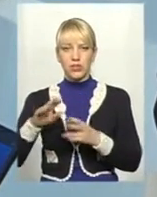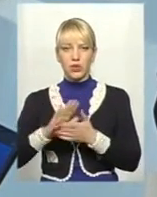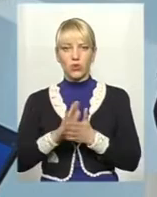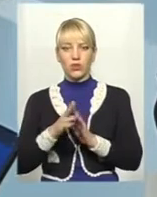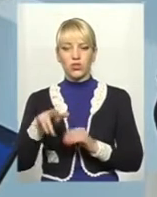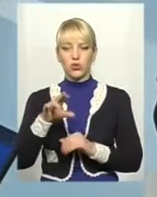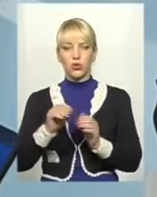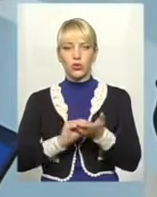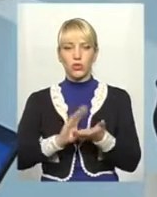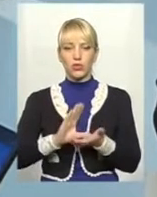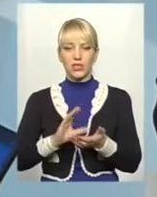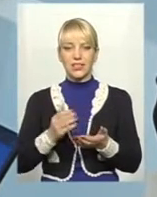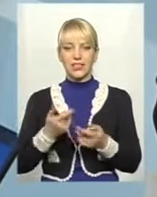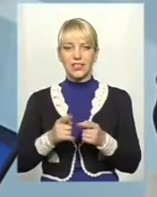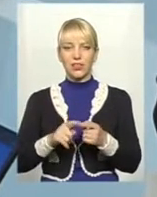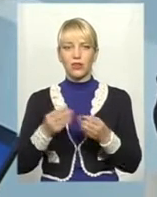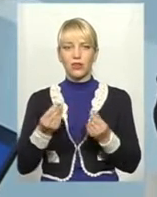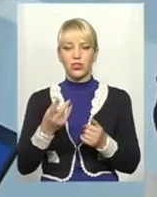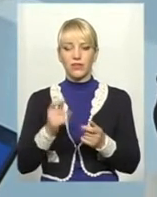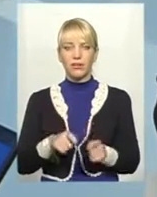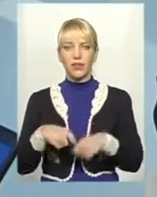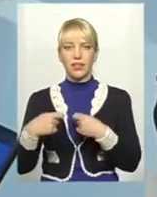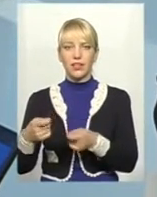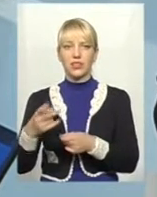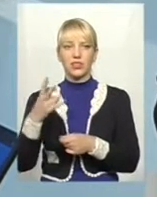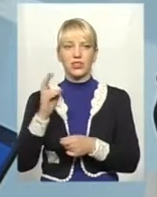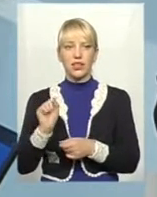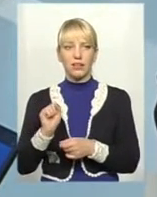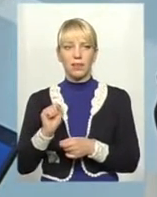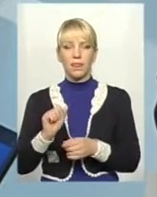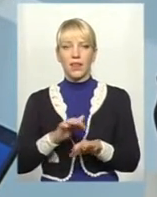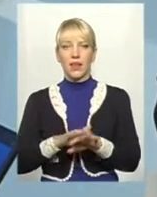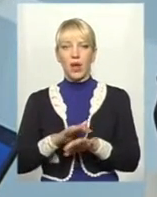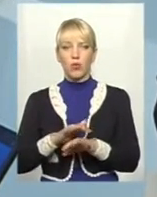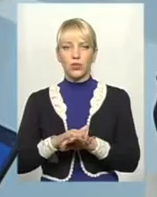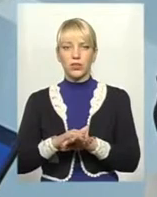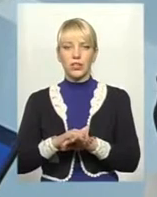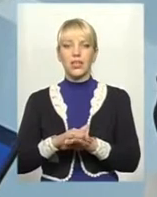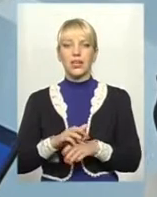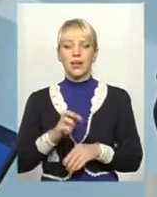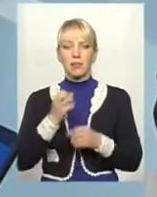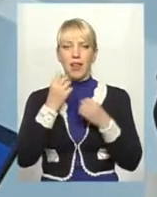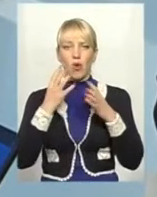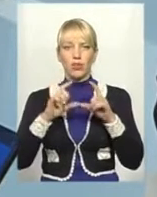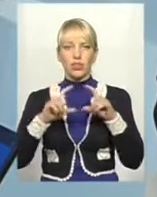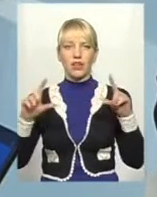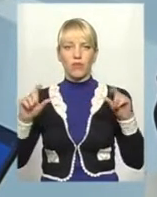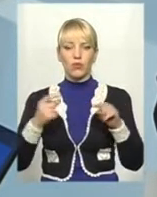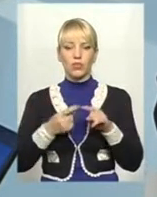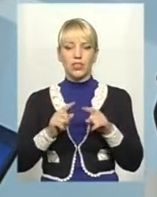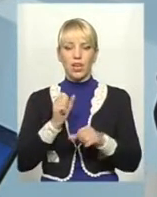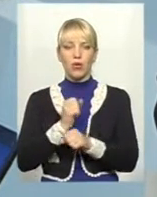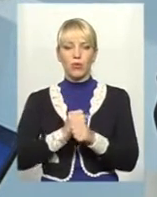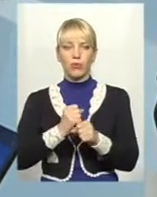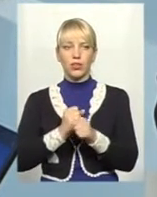накопичення цих коштів і передачі їх на рахунки благодійного фонду. Тобто, ця робота почалася